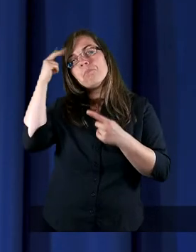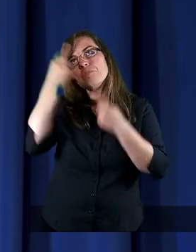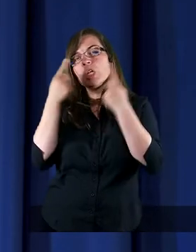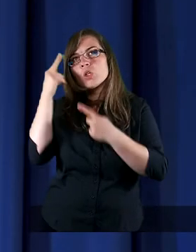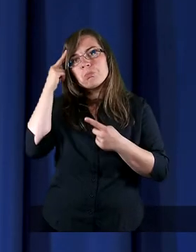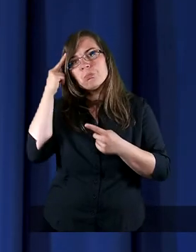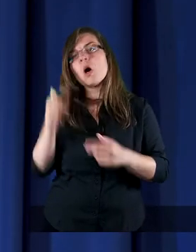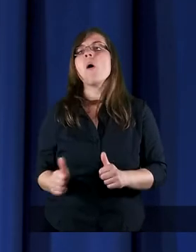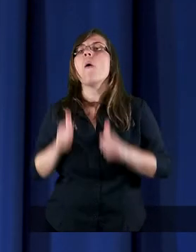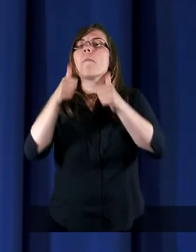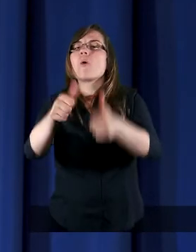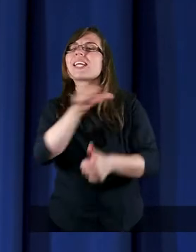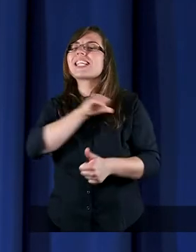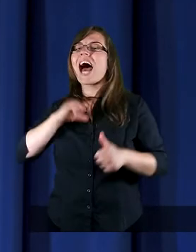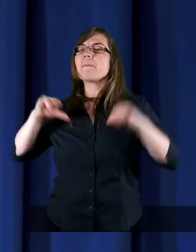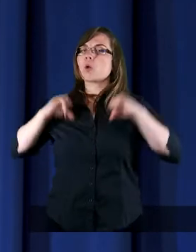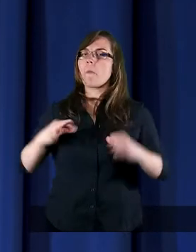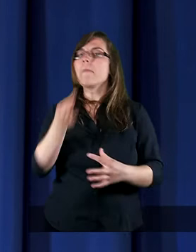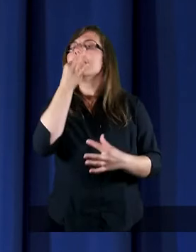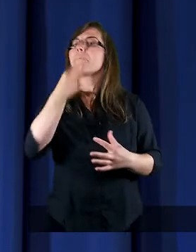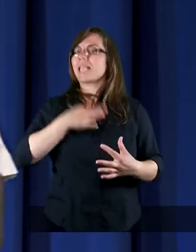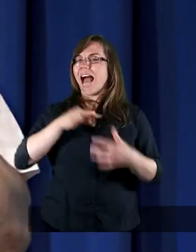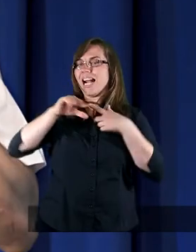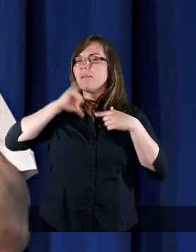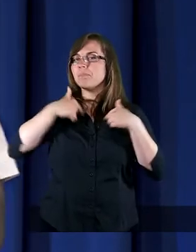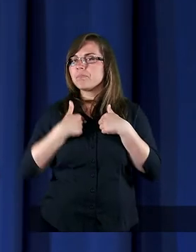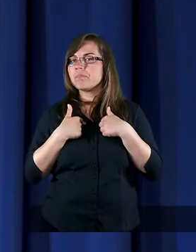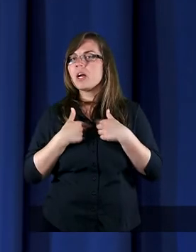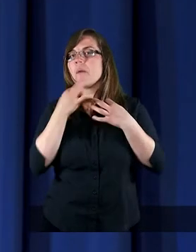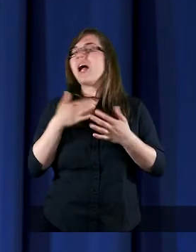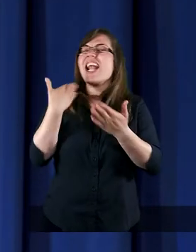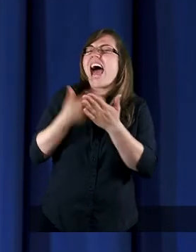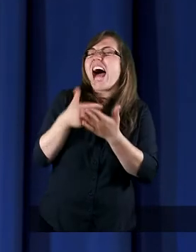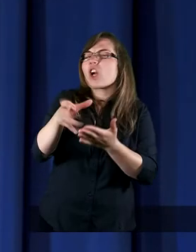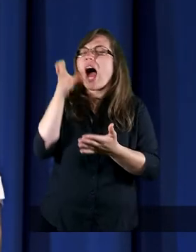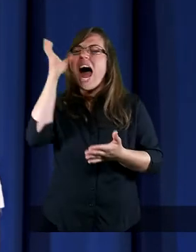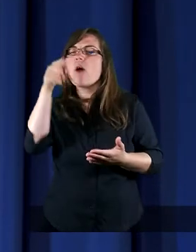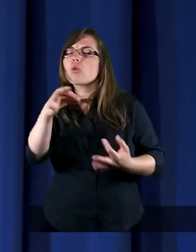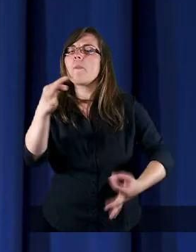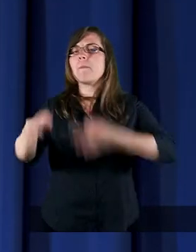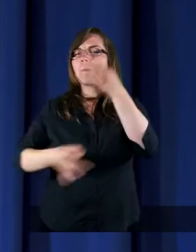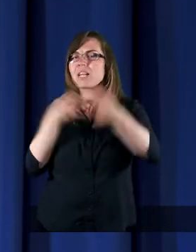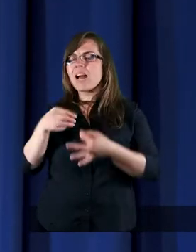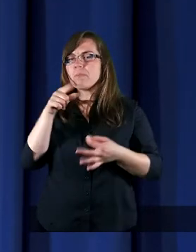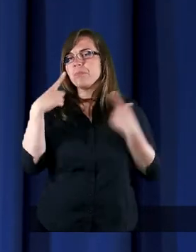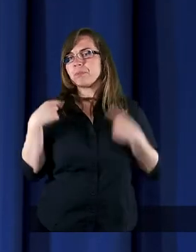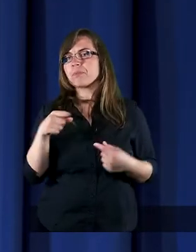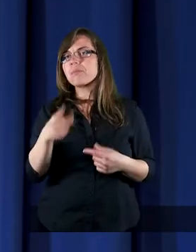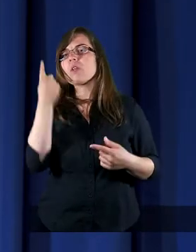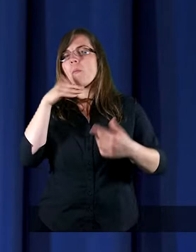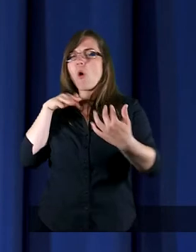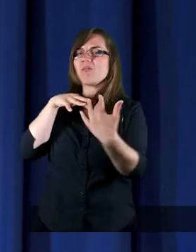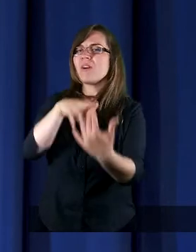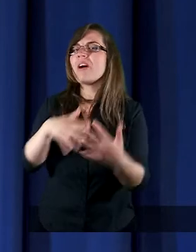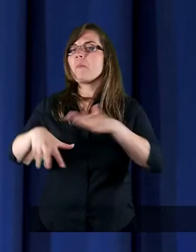postawiłem samemu sobie pytanie, dlaczego autor tego psalmu, pisząc pod wpływem Ducha